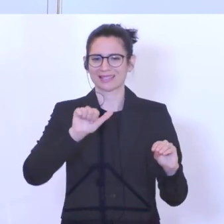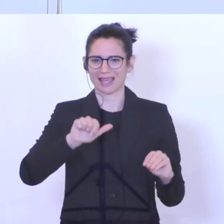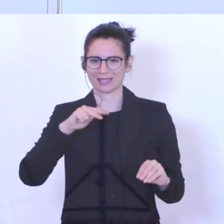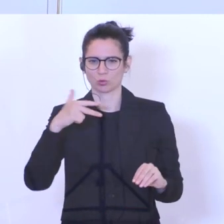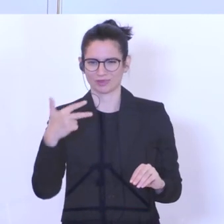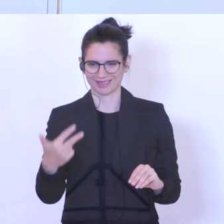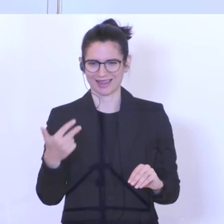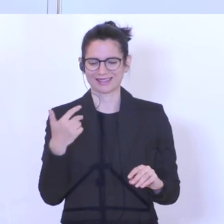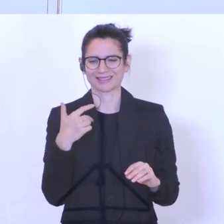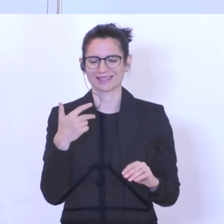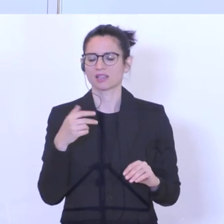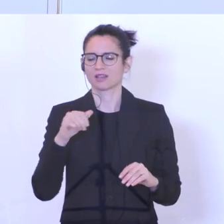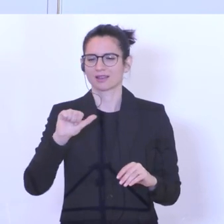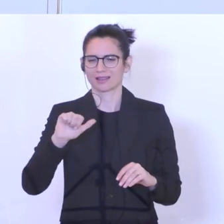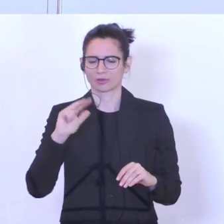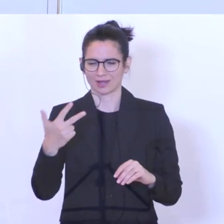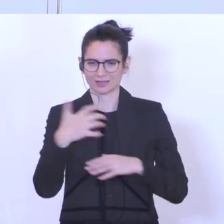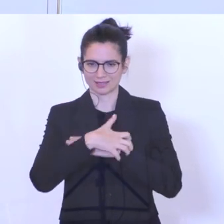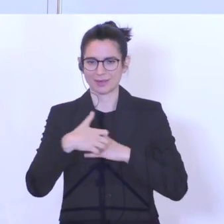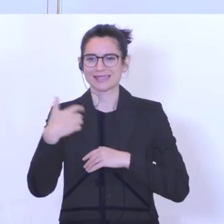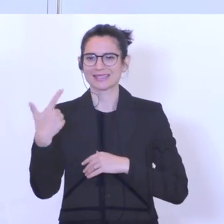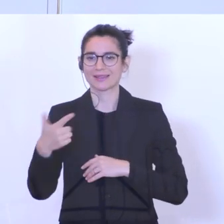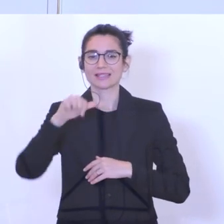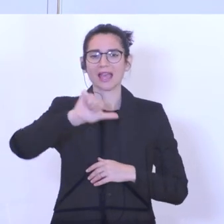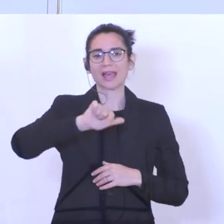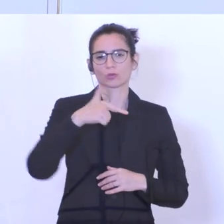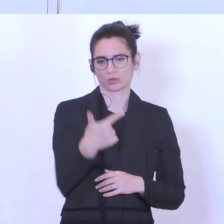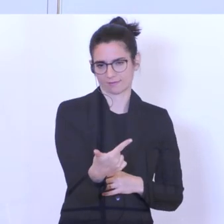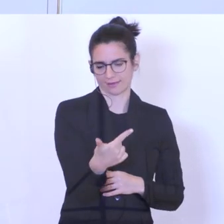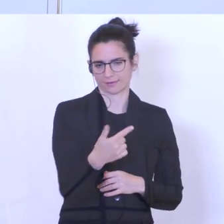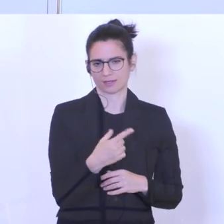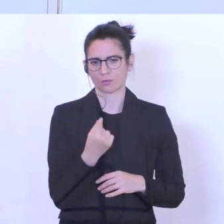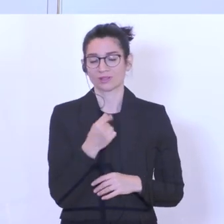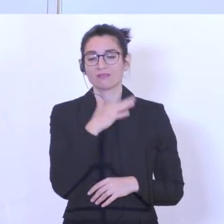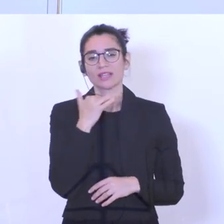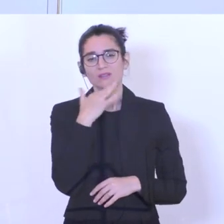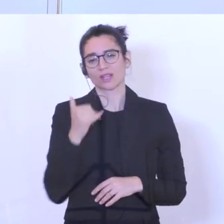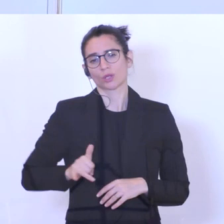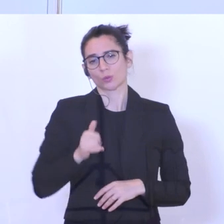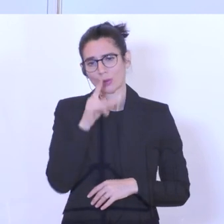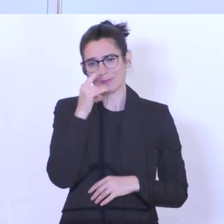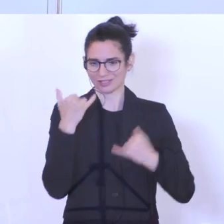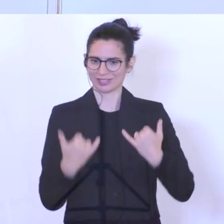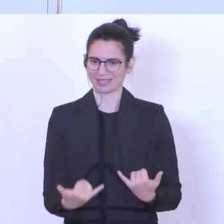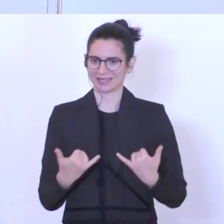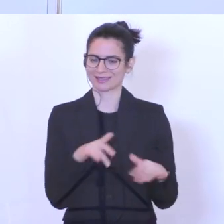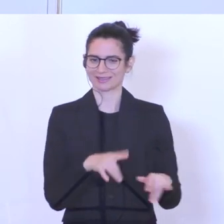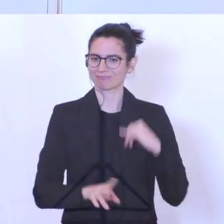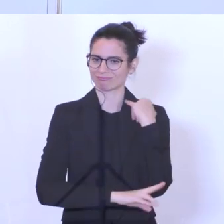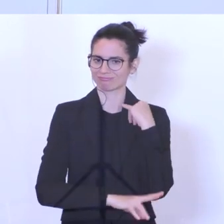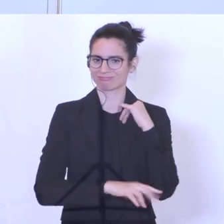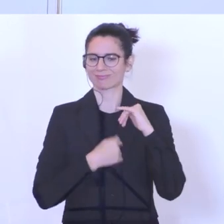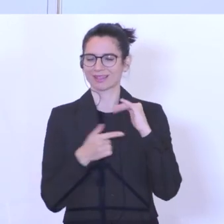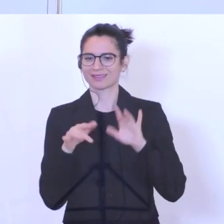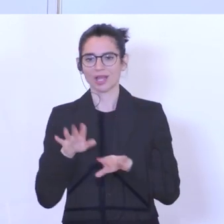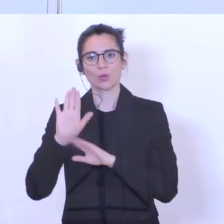2021. Das heißt, es kann sehr viele junge Menschen geben, die jetzt auch ihre Lehre in